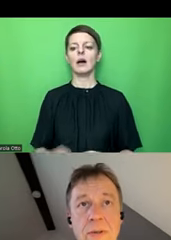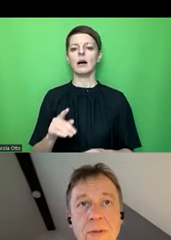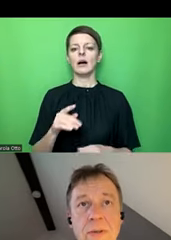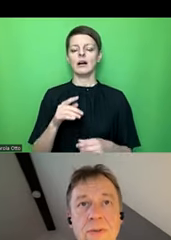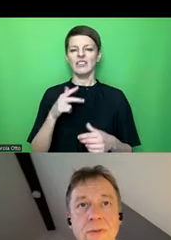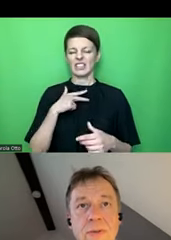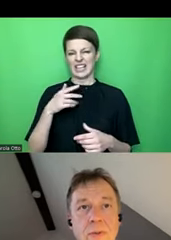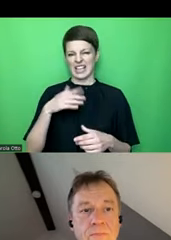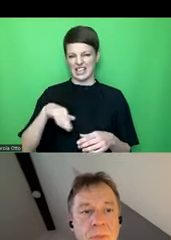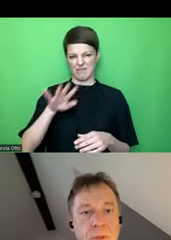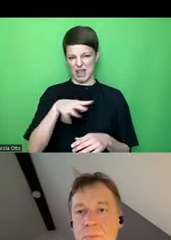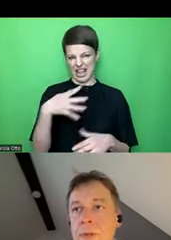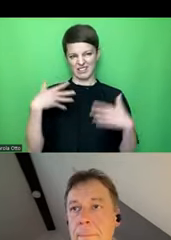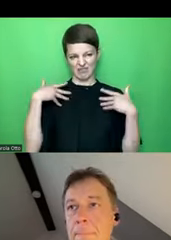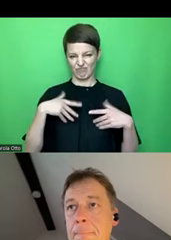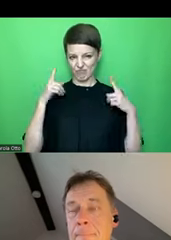gut auskennen, das ist so.